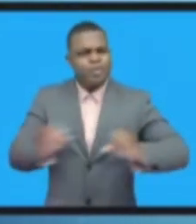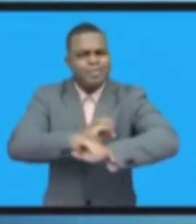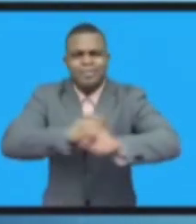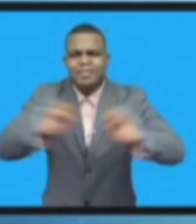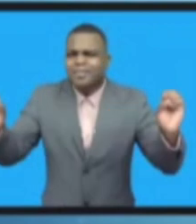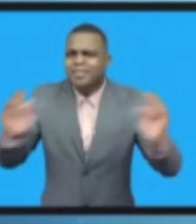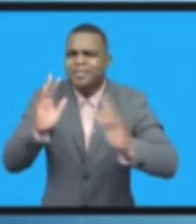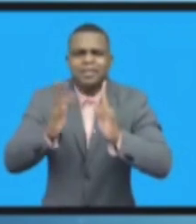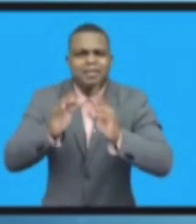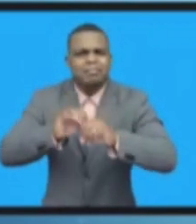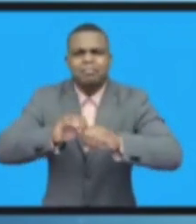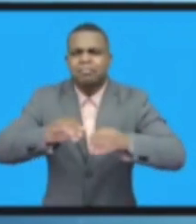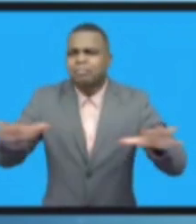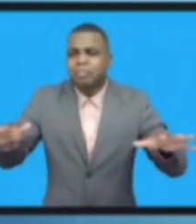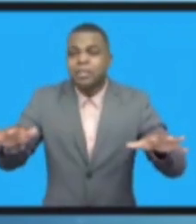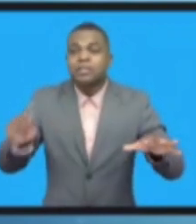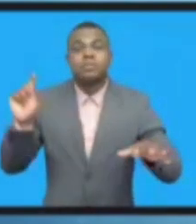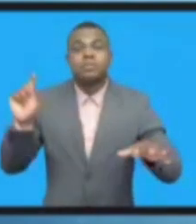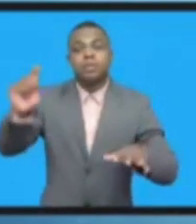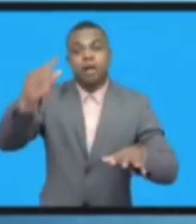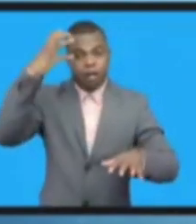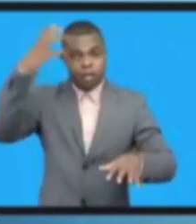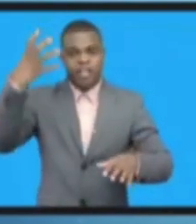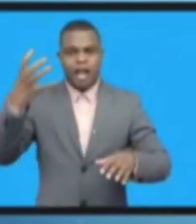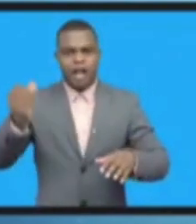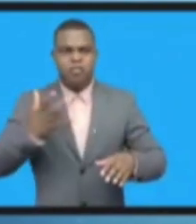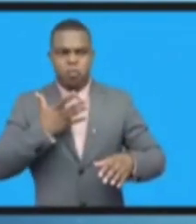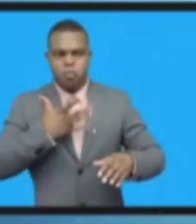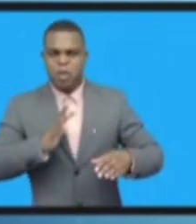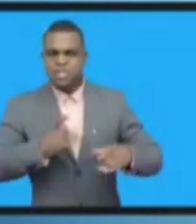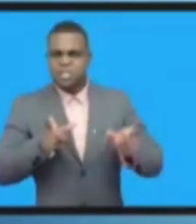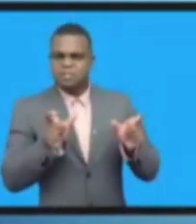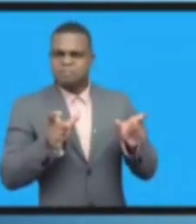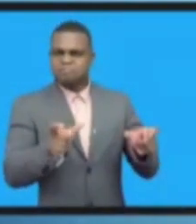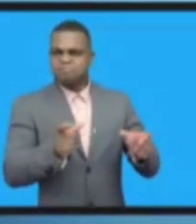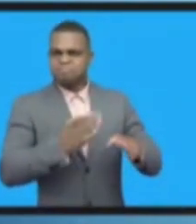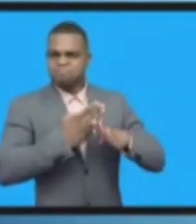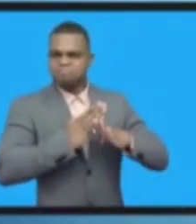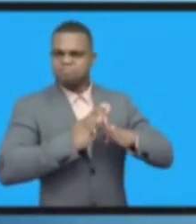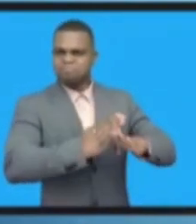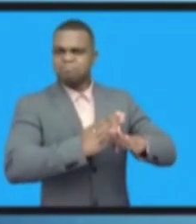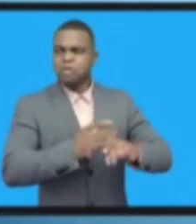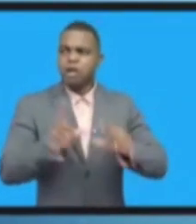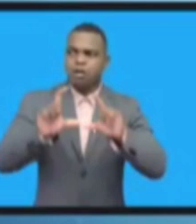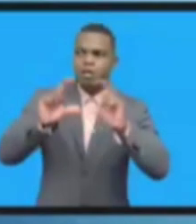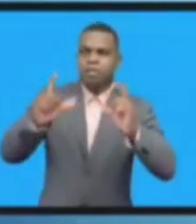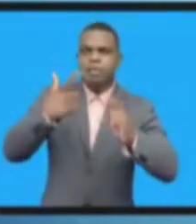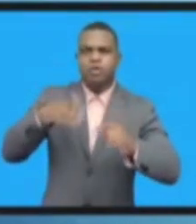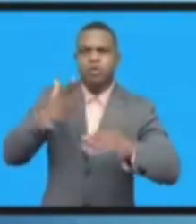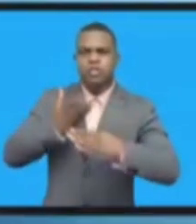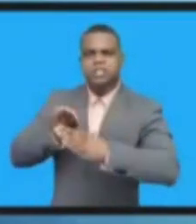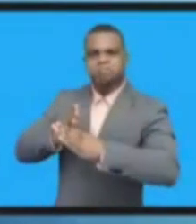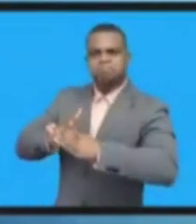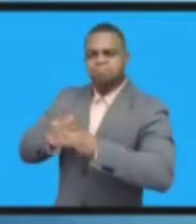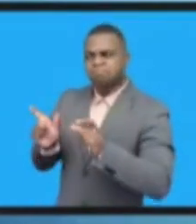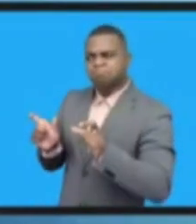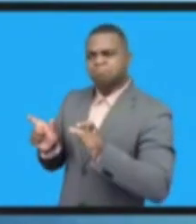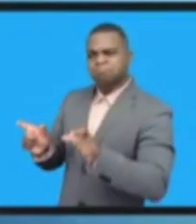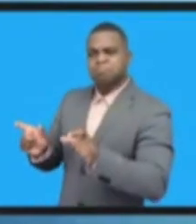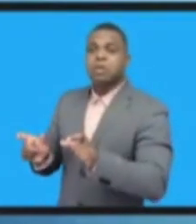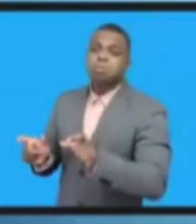компаний по положительным или отрицательным каким-то причинам, неблаговидным. И